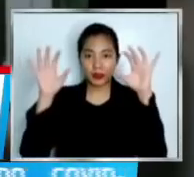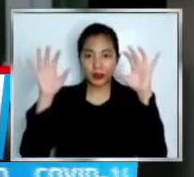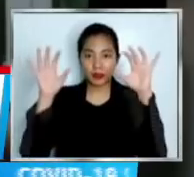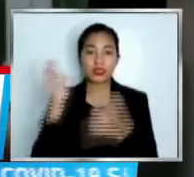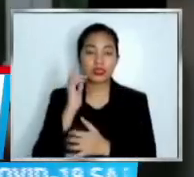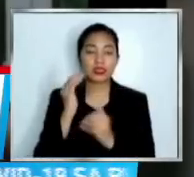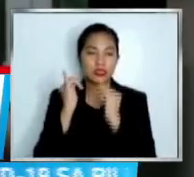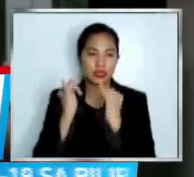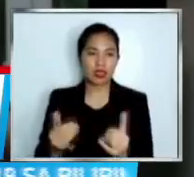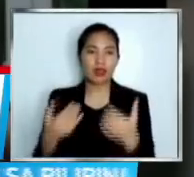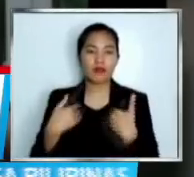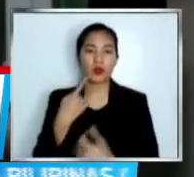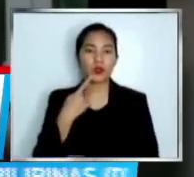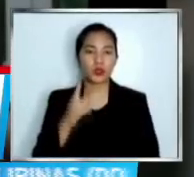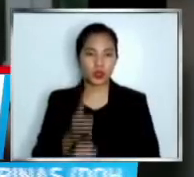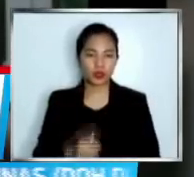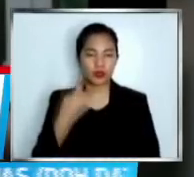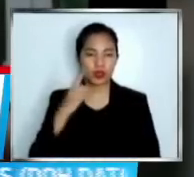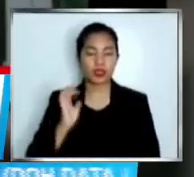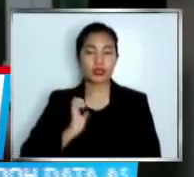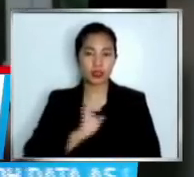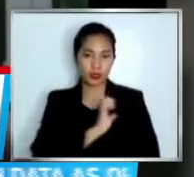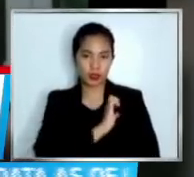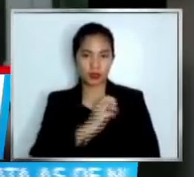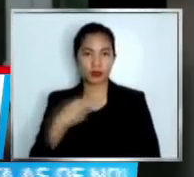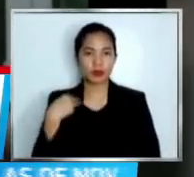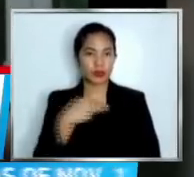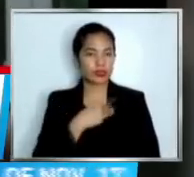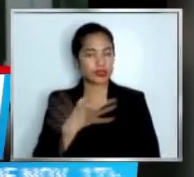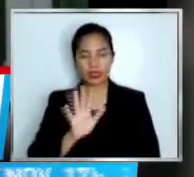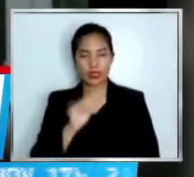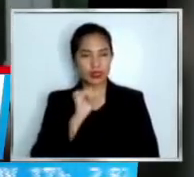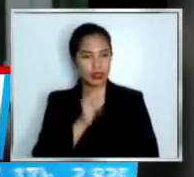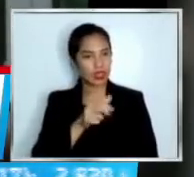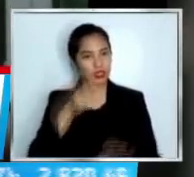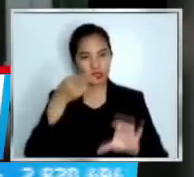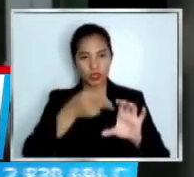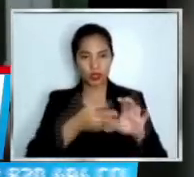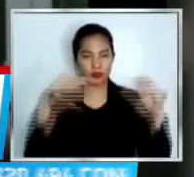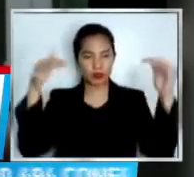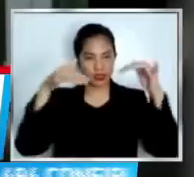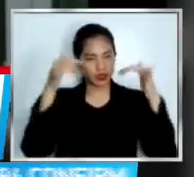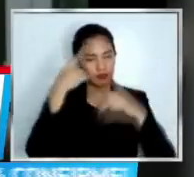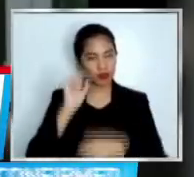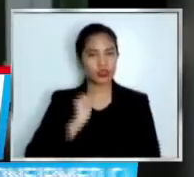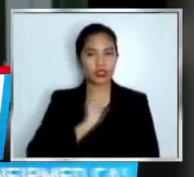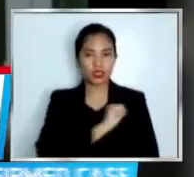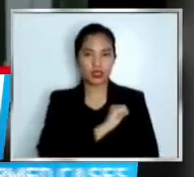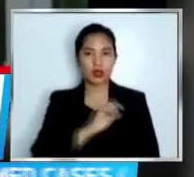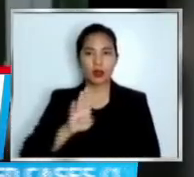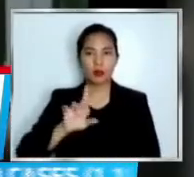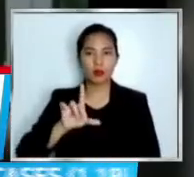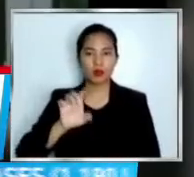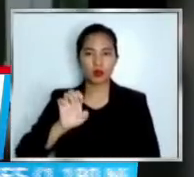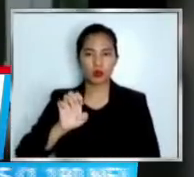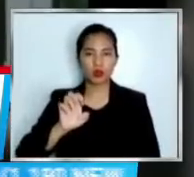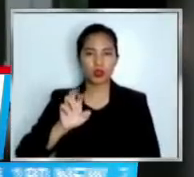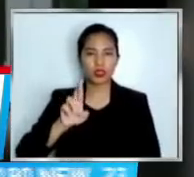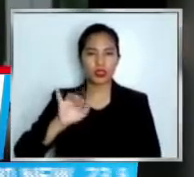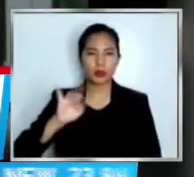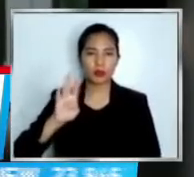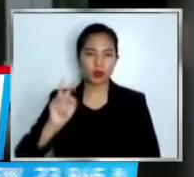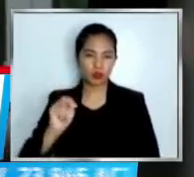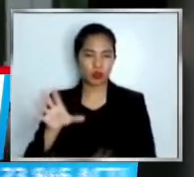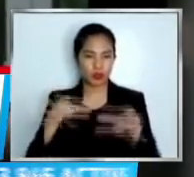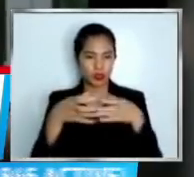to no longer attend the subject hearings of the Blue Ribbon Committee. But having said that, they also welcomed